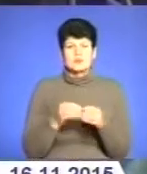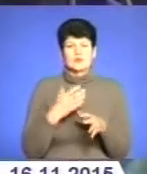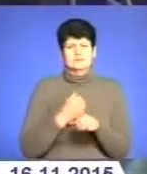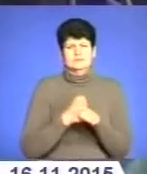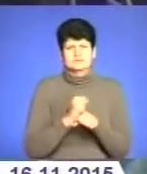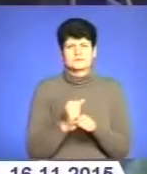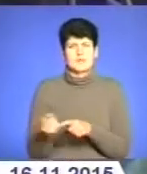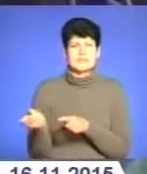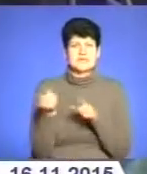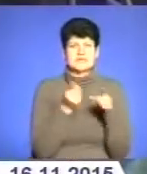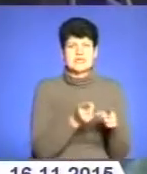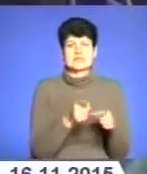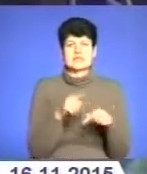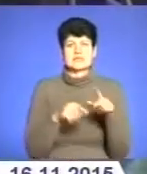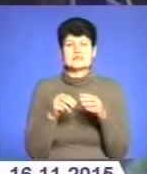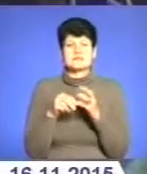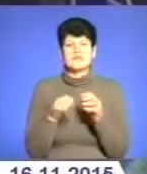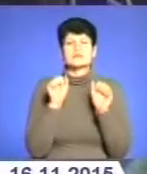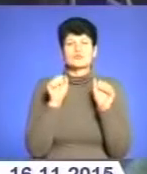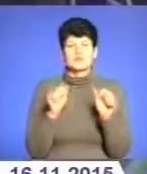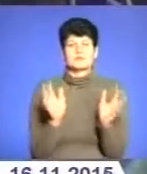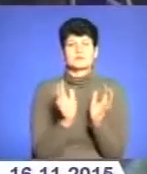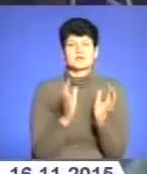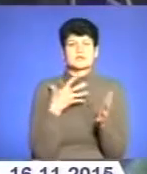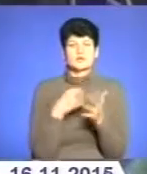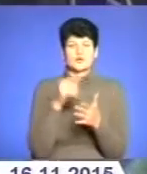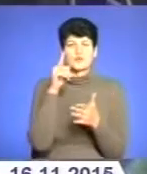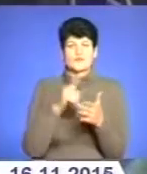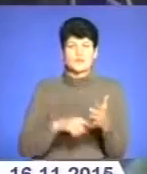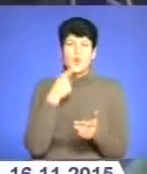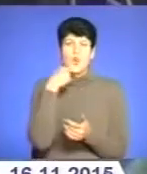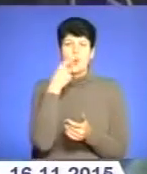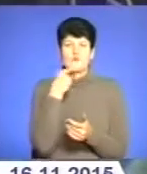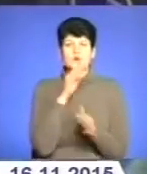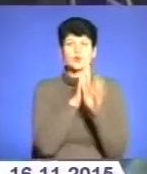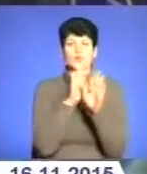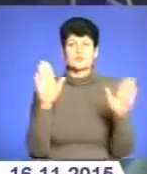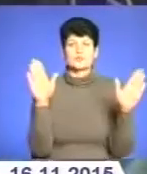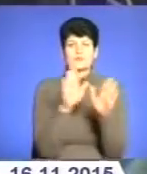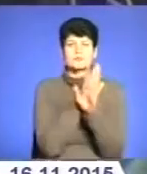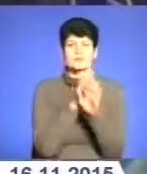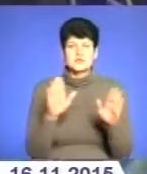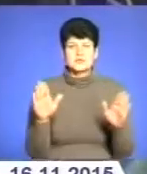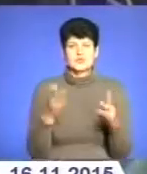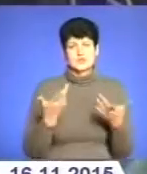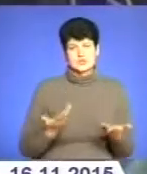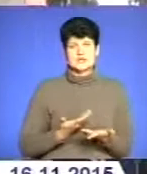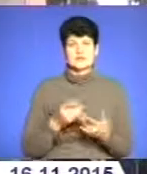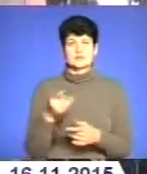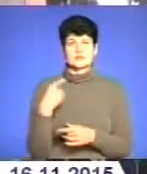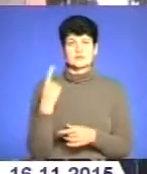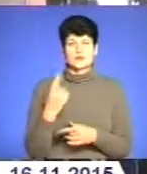переселення їх з рідних земель, вони все ж зуміли зберегти свою віру, говірку, пісню та традиційний уклад життя в Тернопільській області.